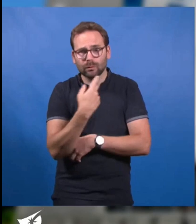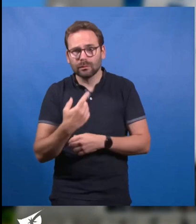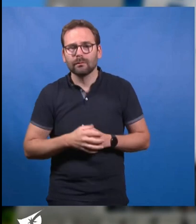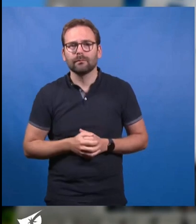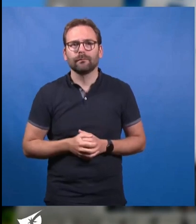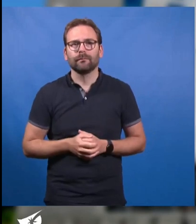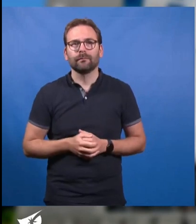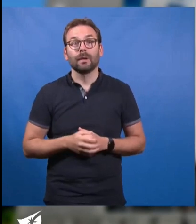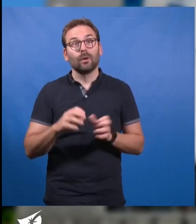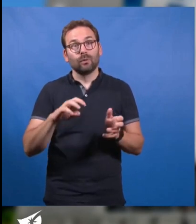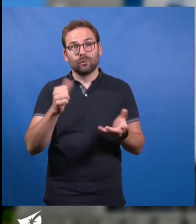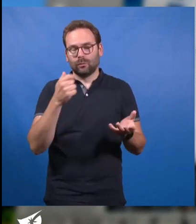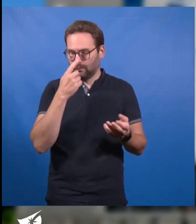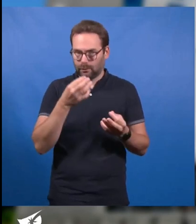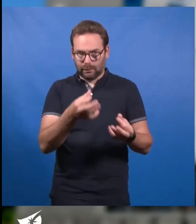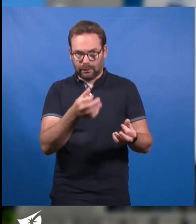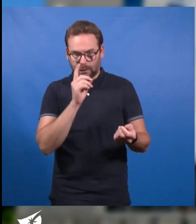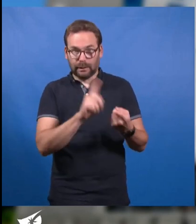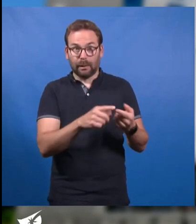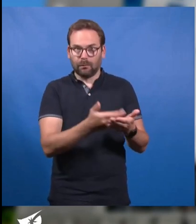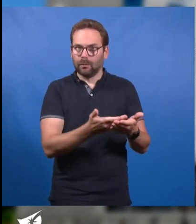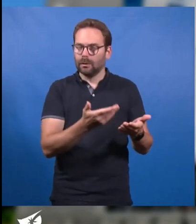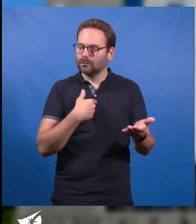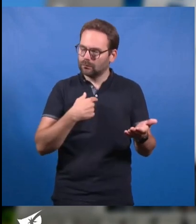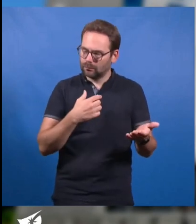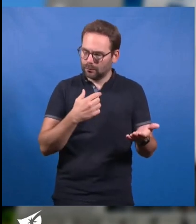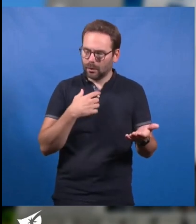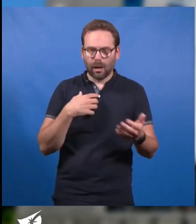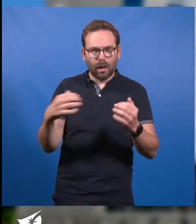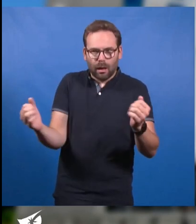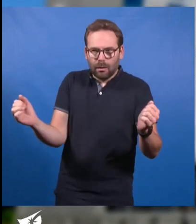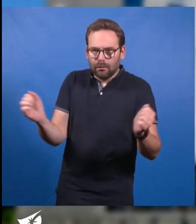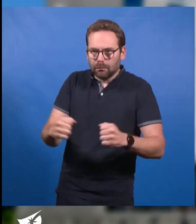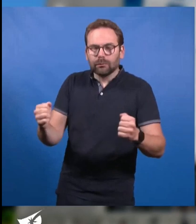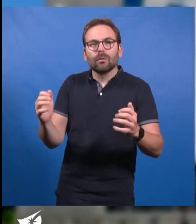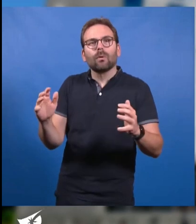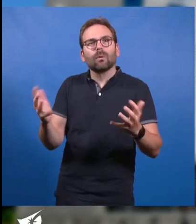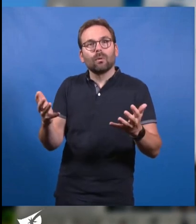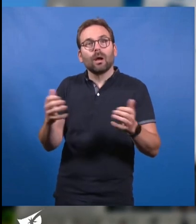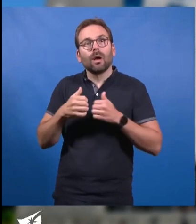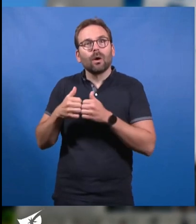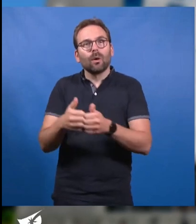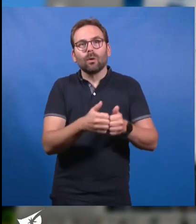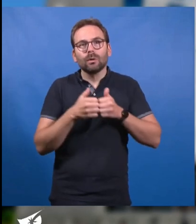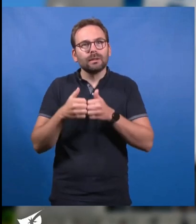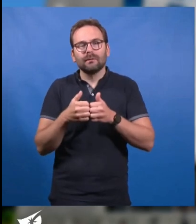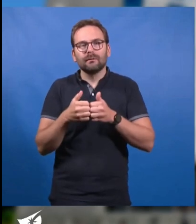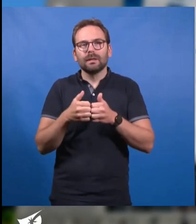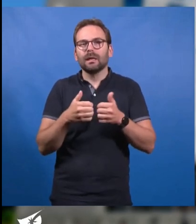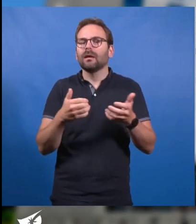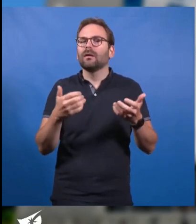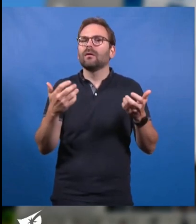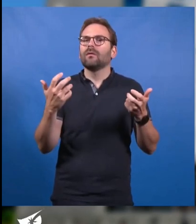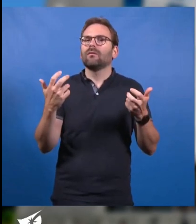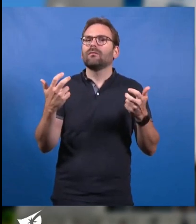Particulièrement sensible sur le sujet, nous approuvons la volonté de notre collectivité de refuser toute